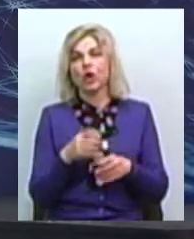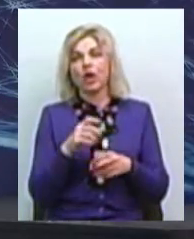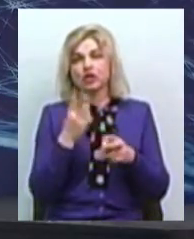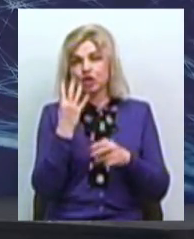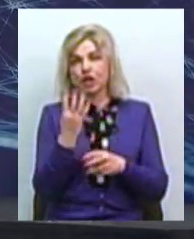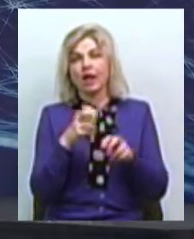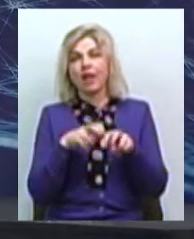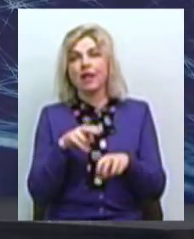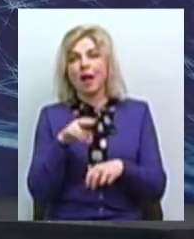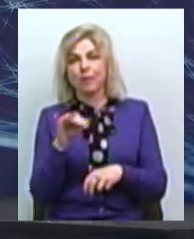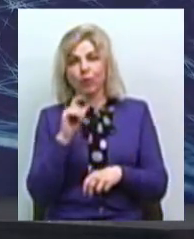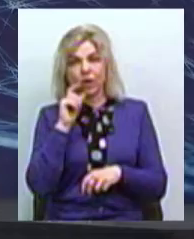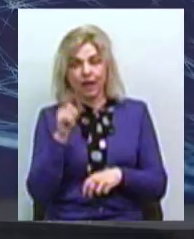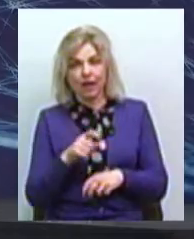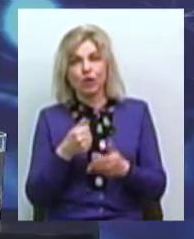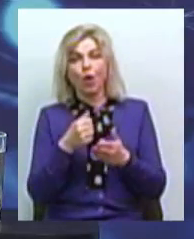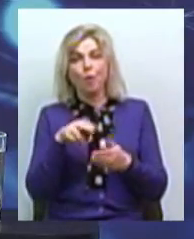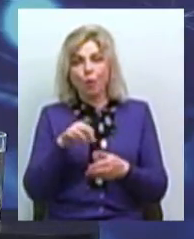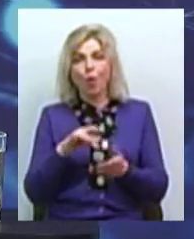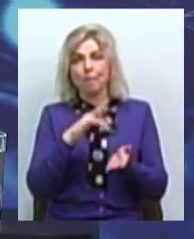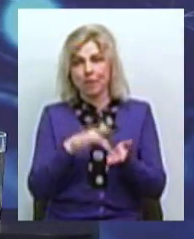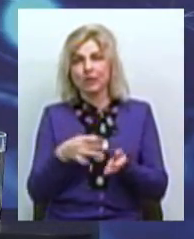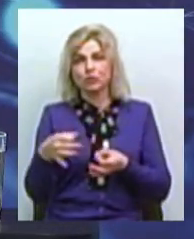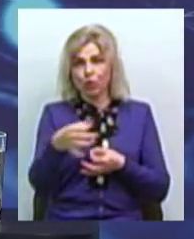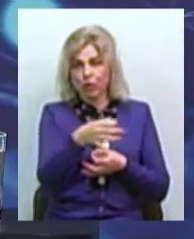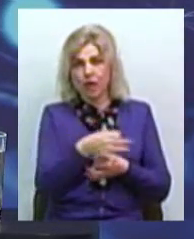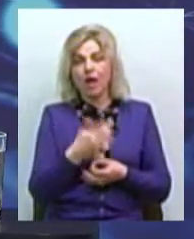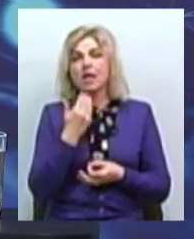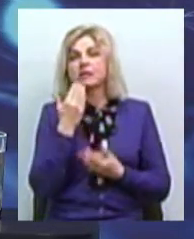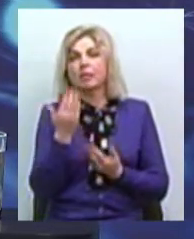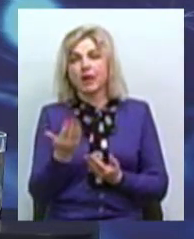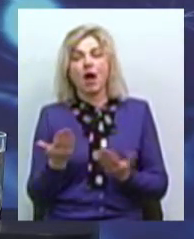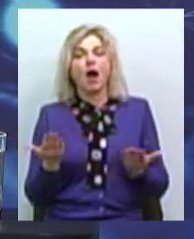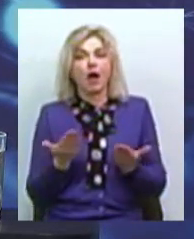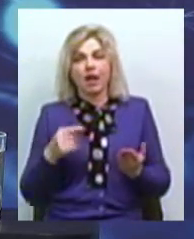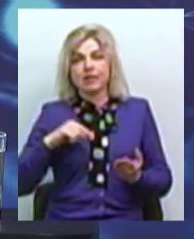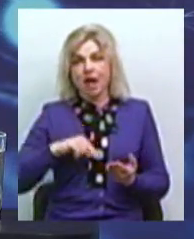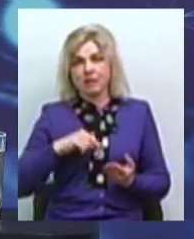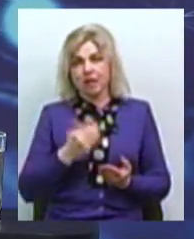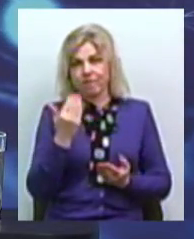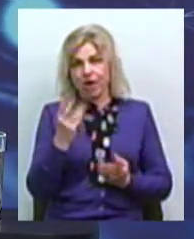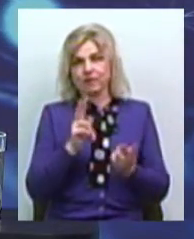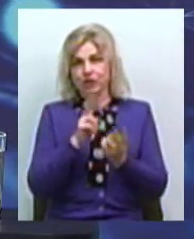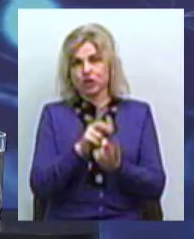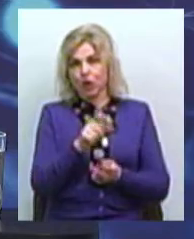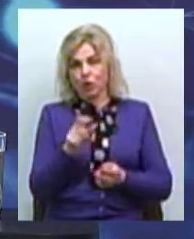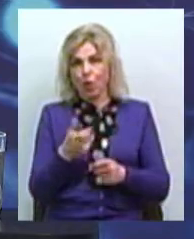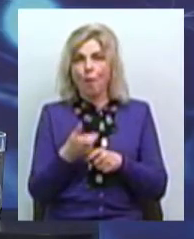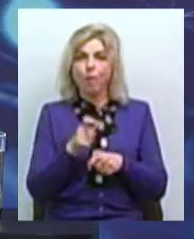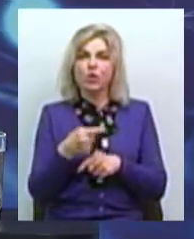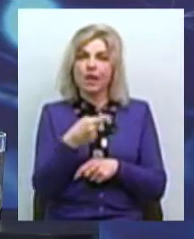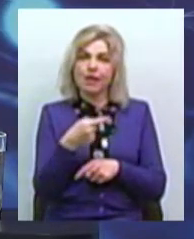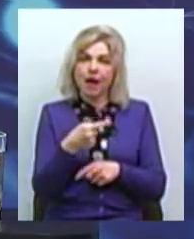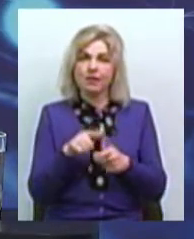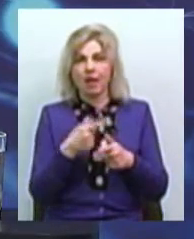місту. Скажіть, будь ласка, з яким настрієм вас зустрічали люди? Більш було негатива чи